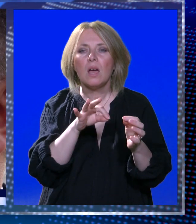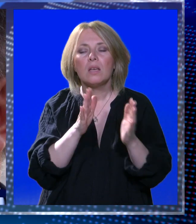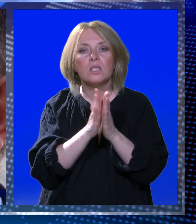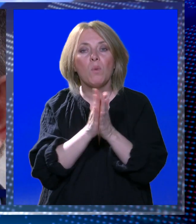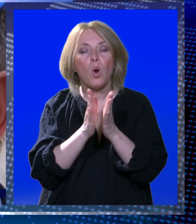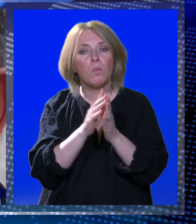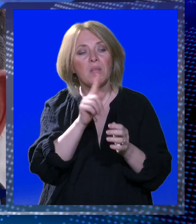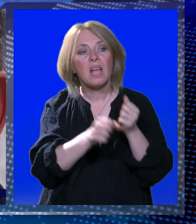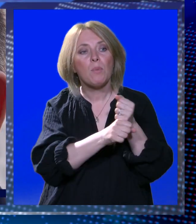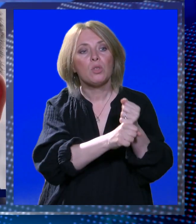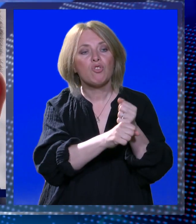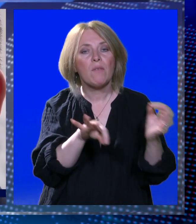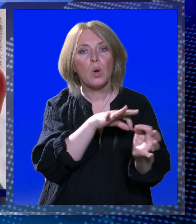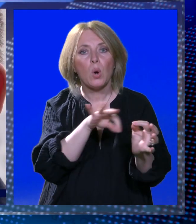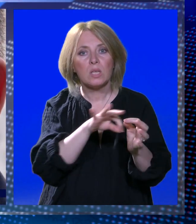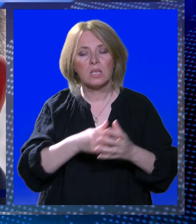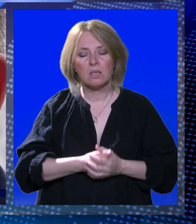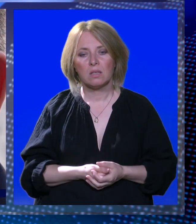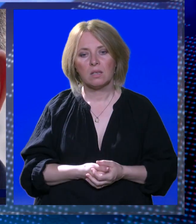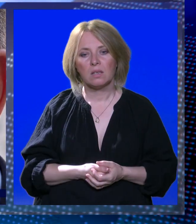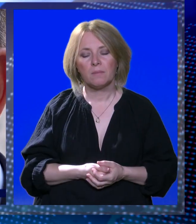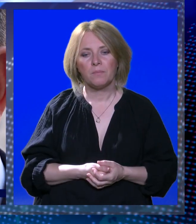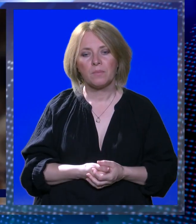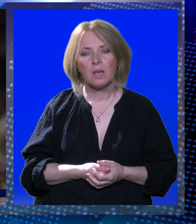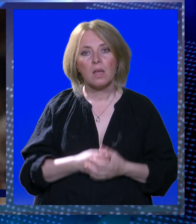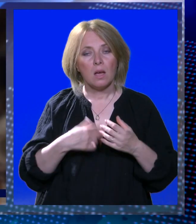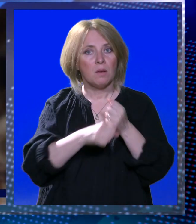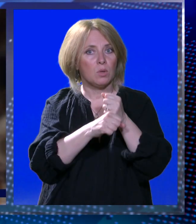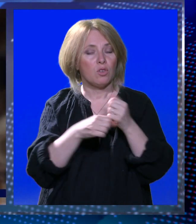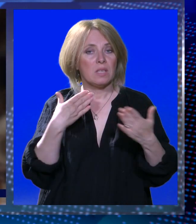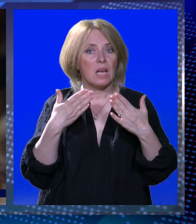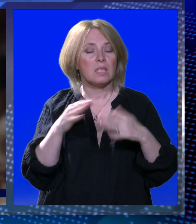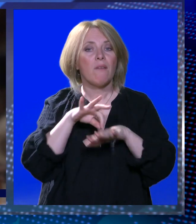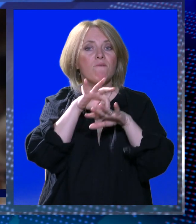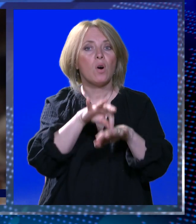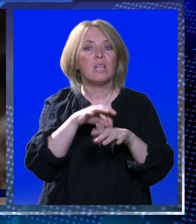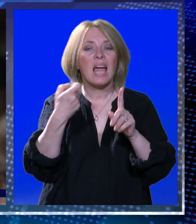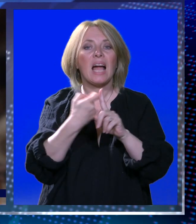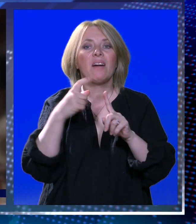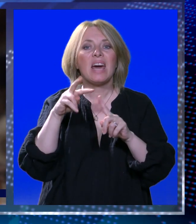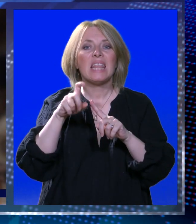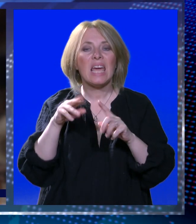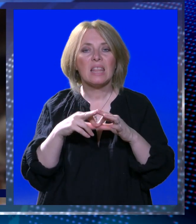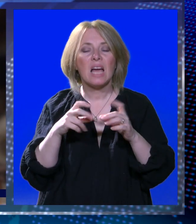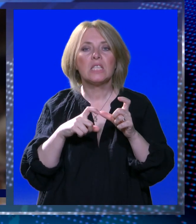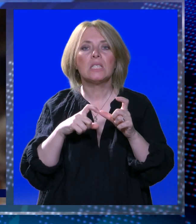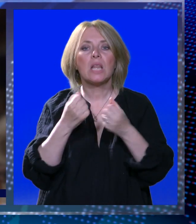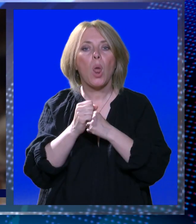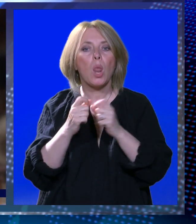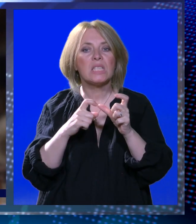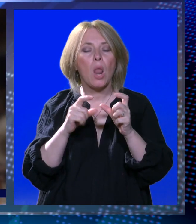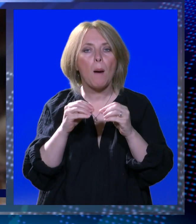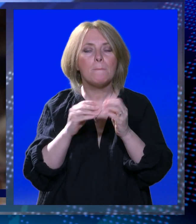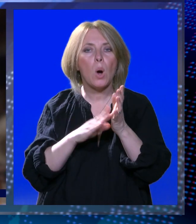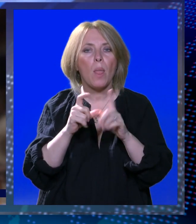putem Pervan nam je odgovorio kako je sve krenulo. Održao sam sastanak s voditeljem kvarteta gospodinom Slobodanom Begićem